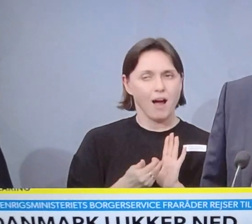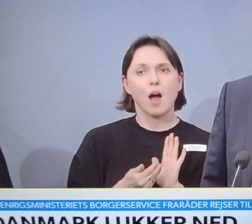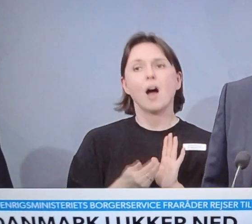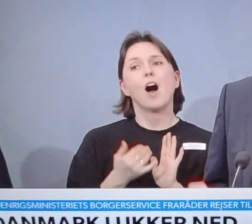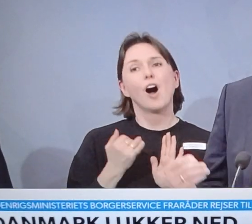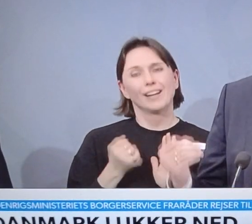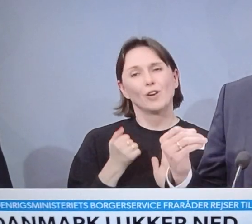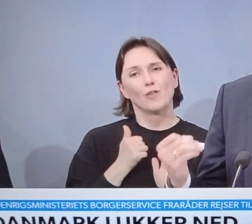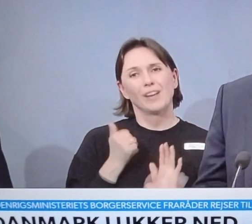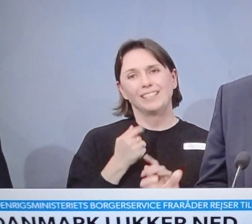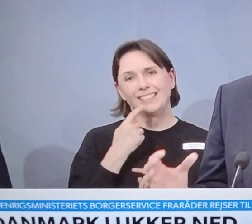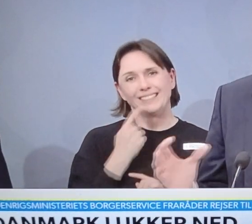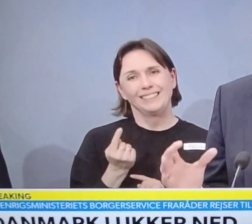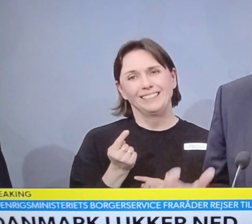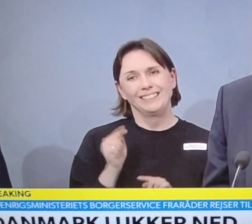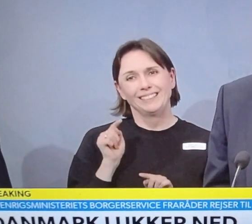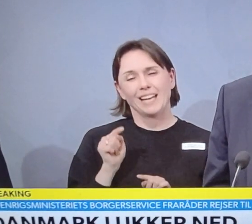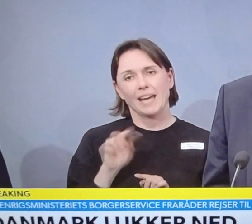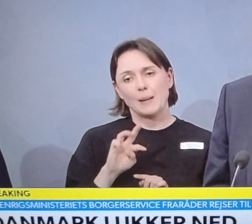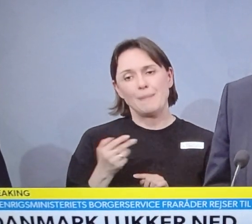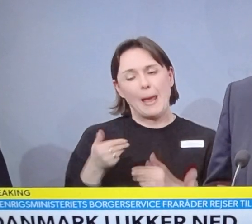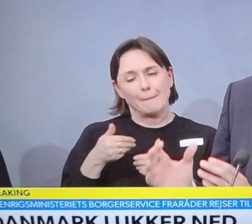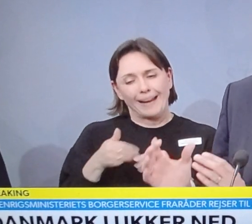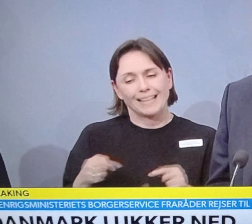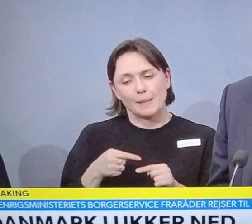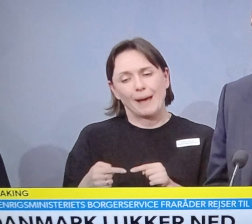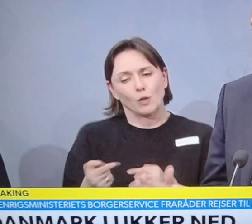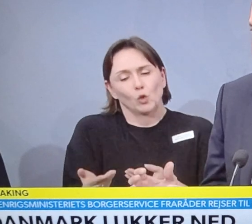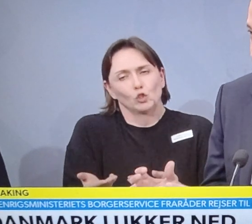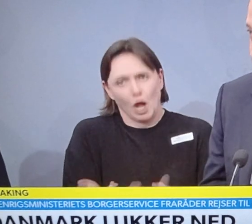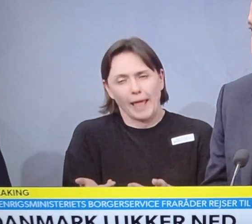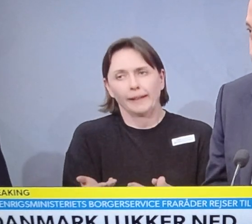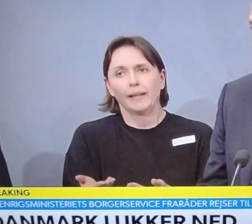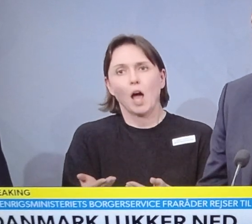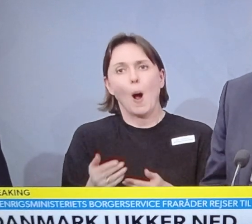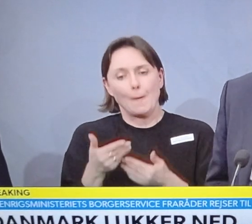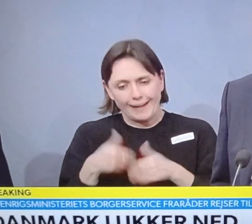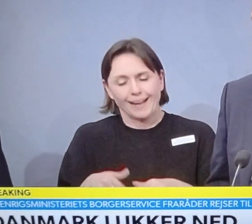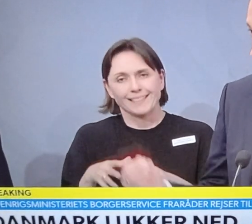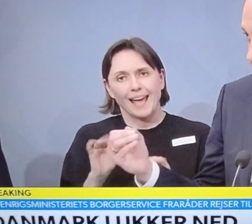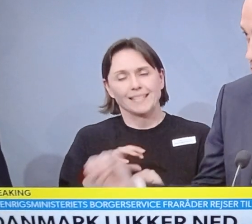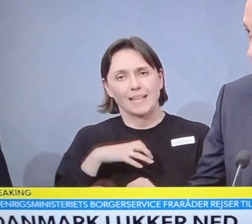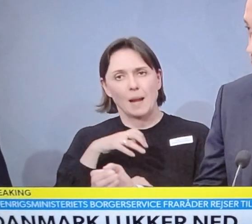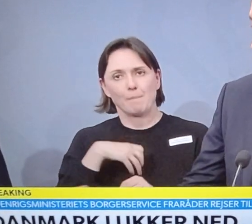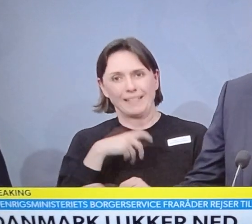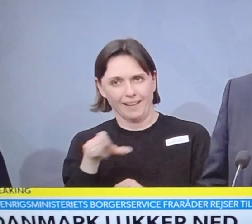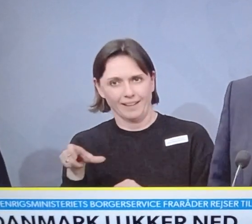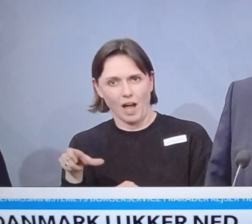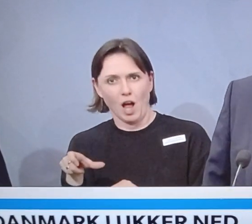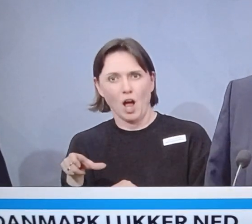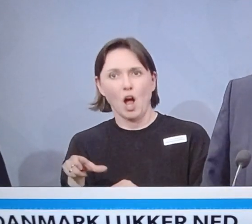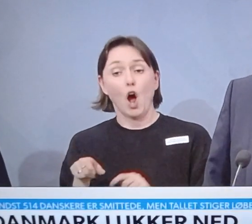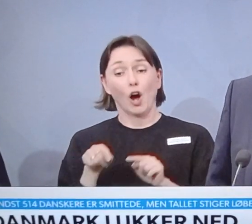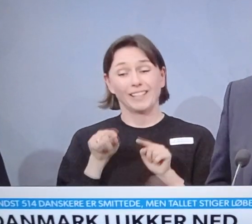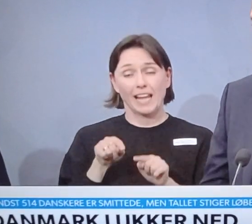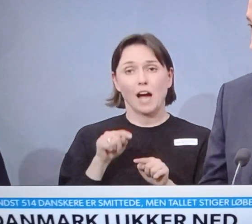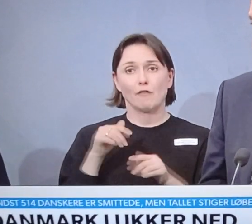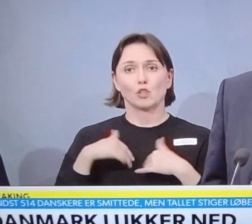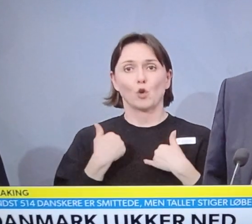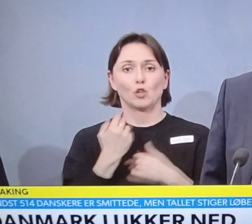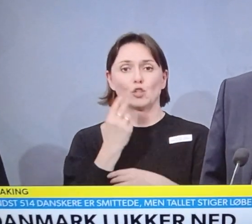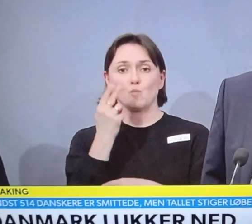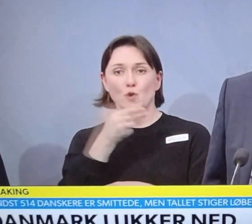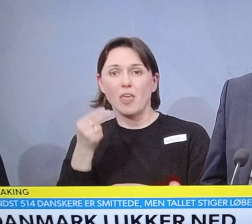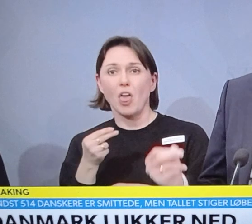at sige, at det bliver en begrænset periode og et begrænset antal patienter. Der hvor sundhedsmyndighederne lægefagligt